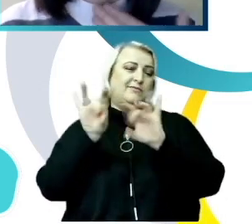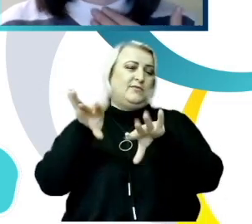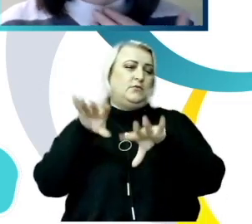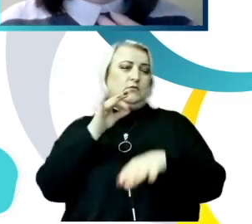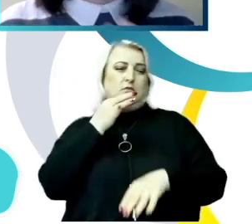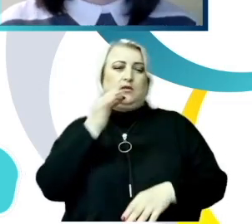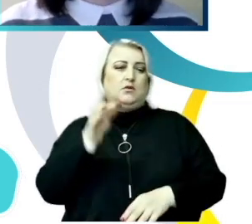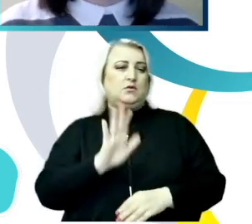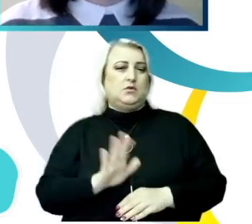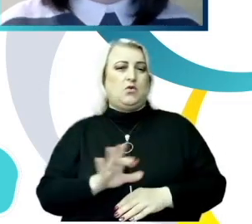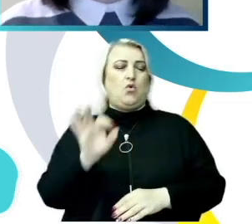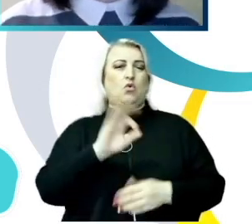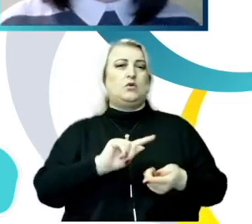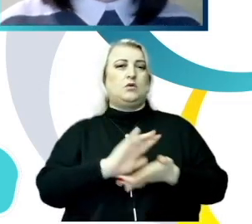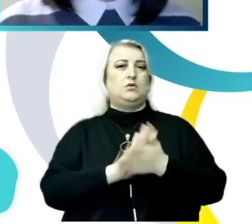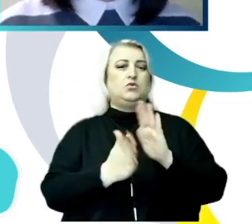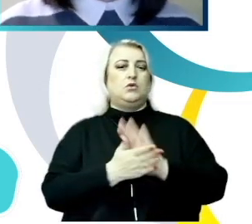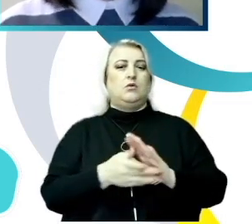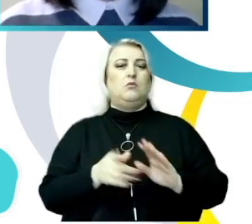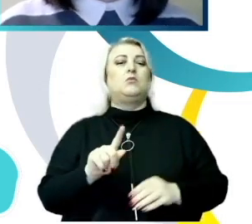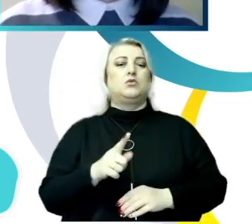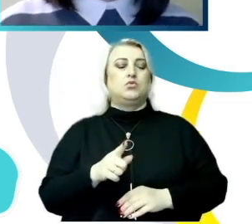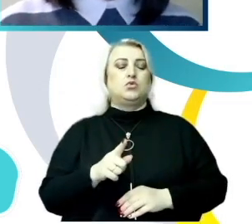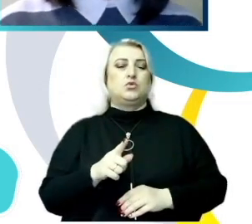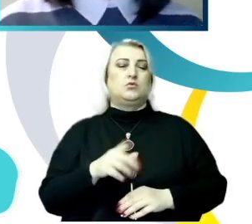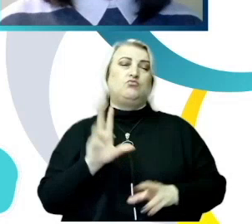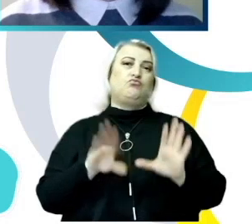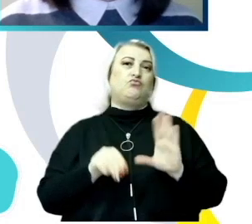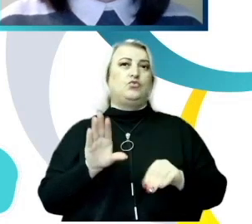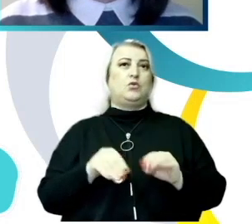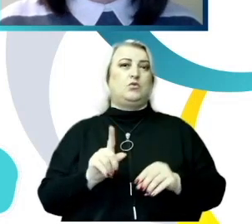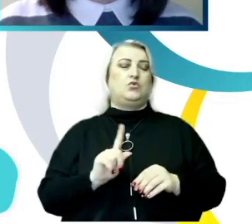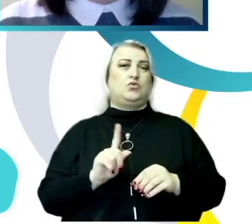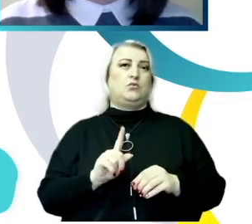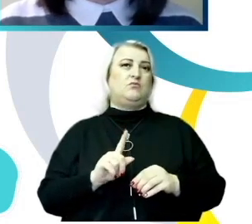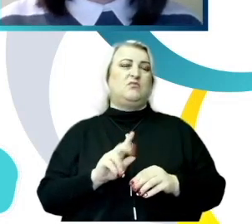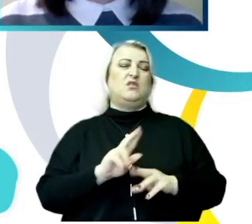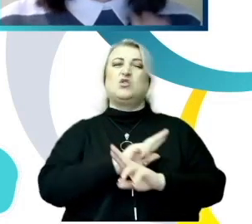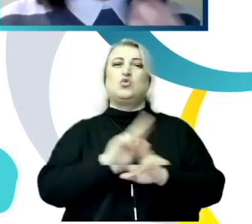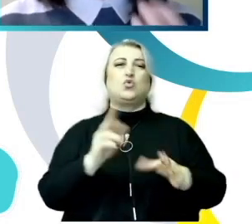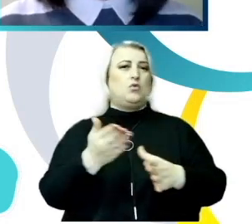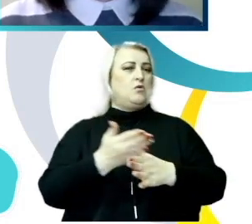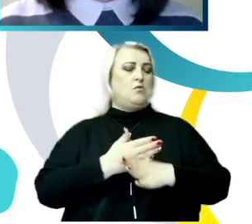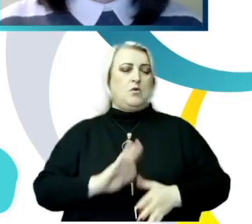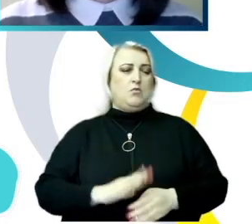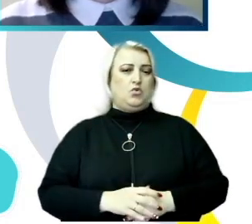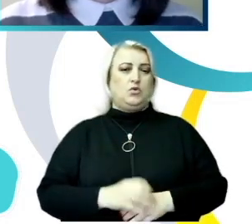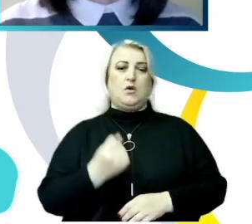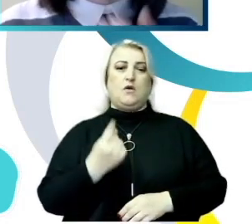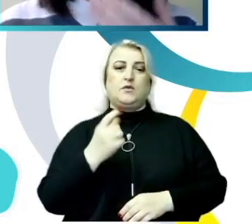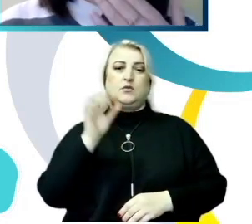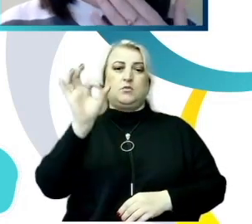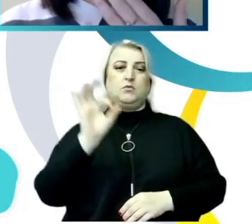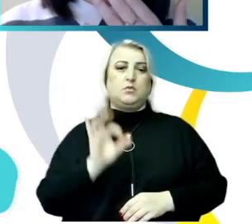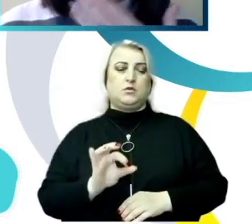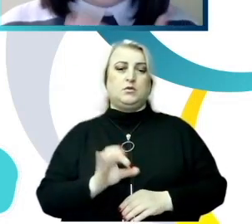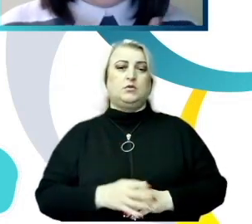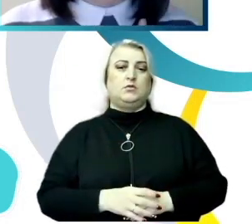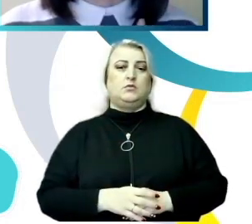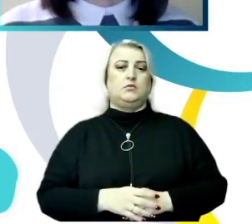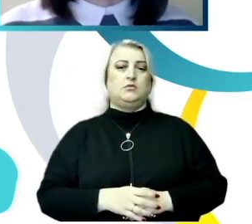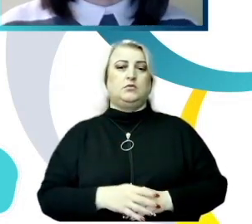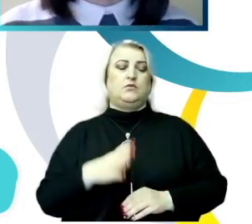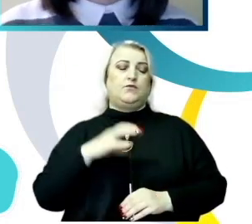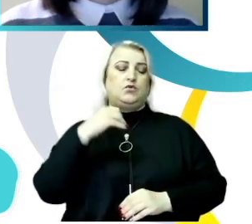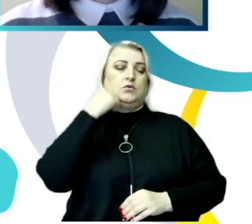despre aceste situații pentru că considerau că nu le va ajuta nimeni. 11% de aflost